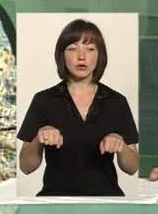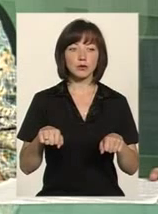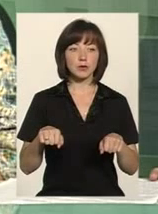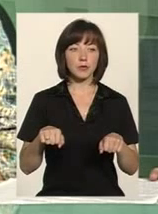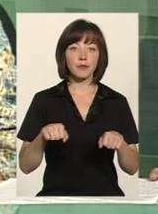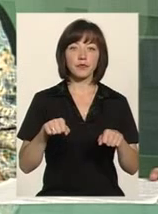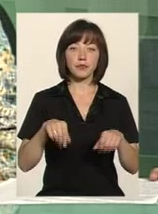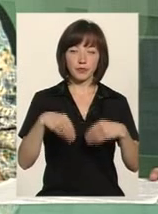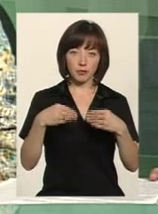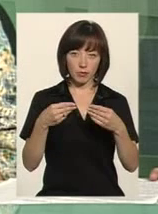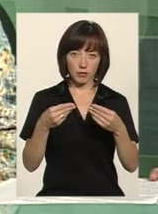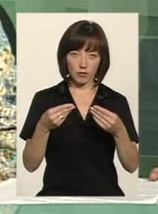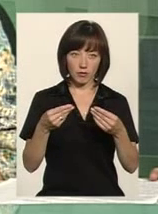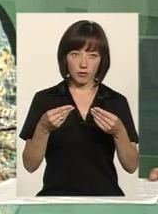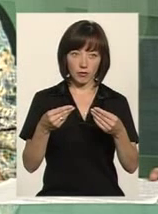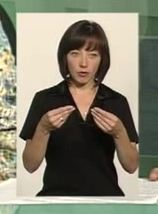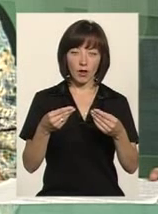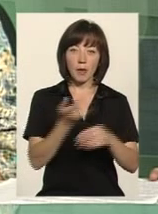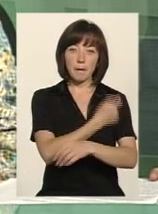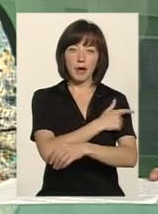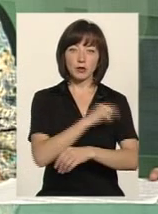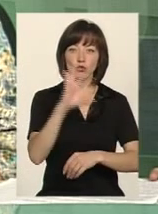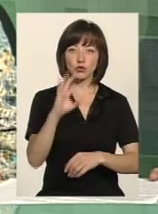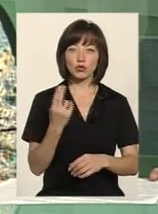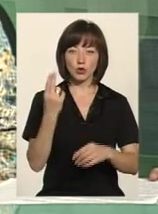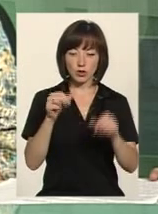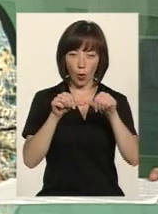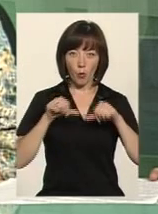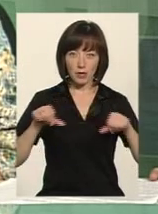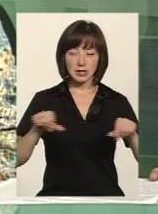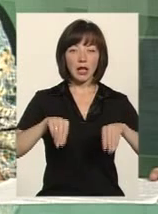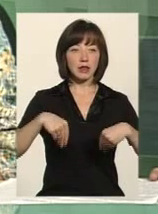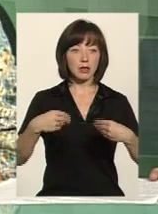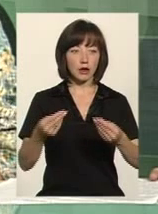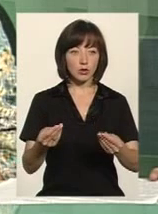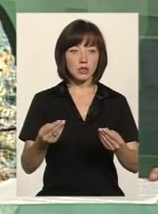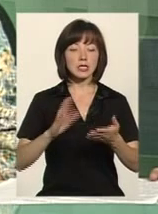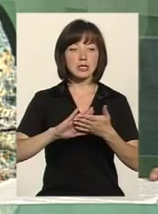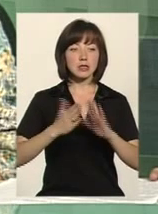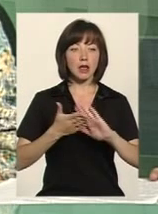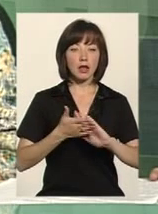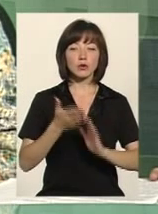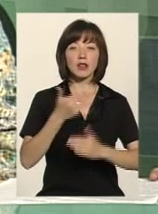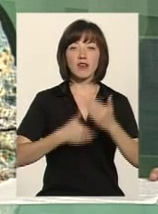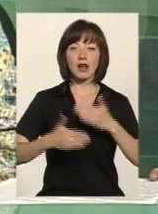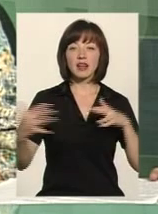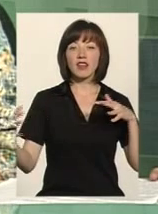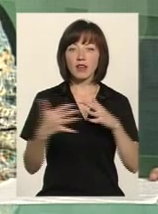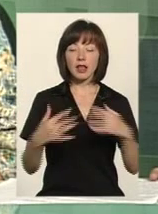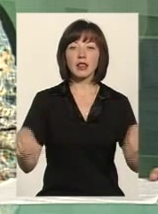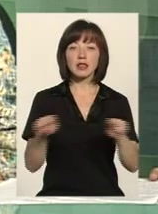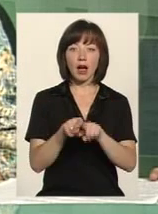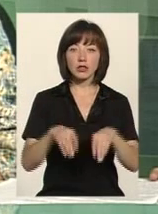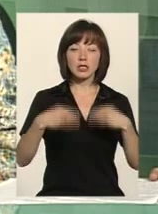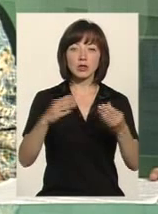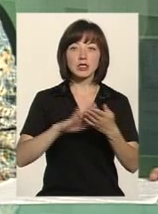відповідних показів для проходення медико-соціальних експердників, їм надаються статус інваліда війни. Також надаються